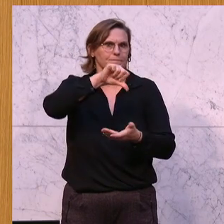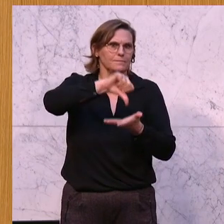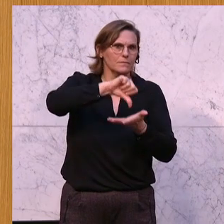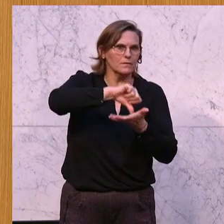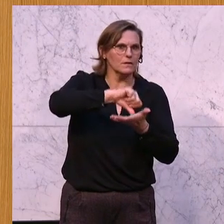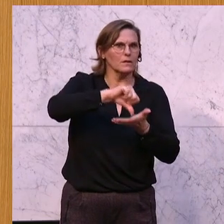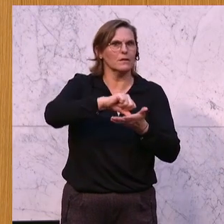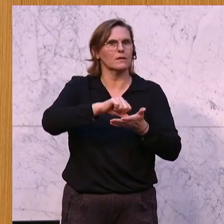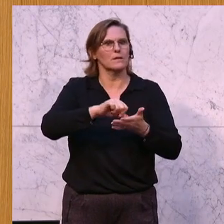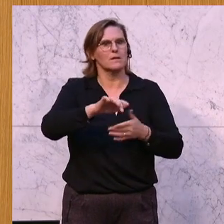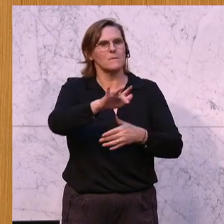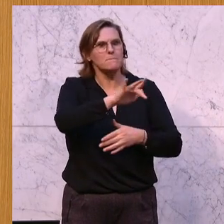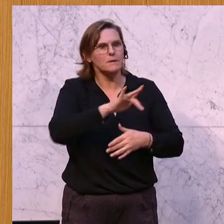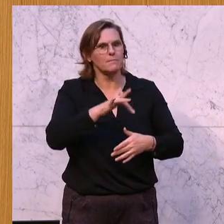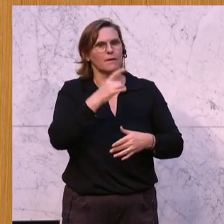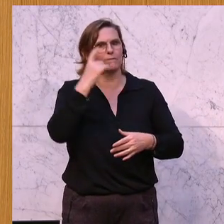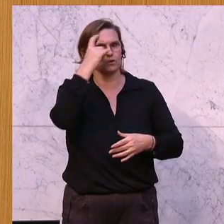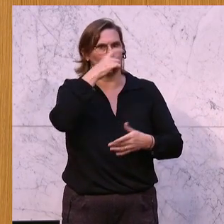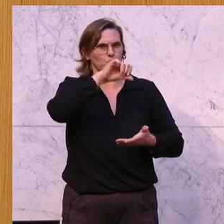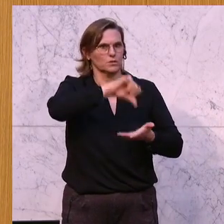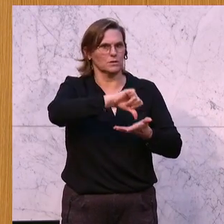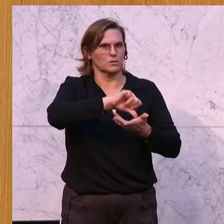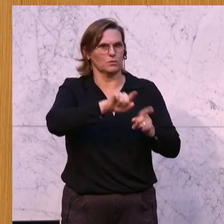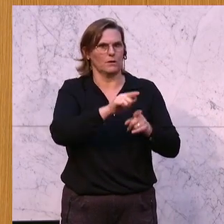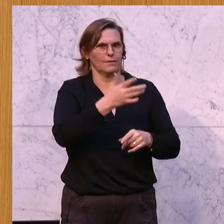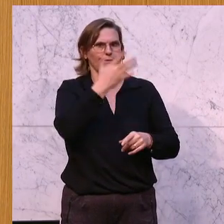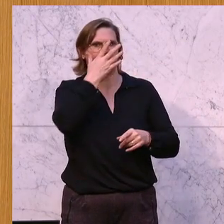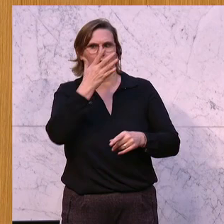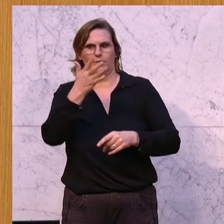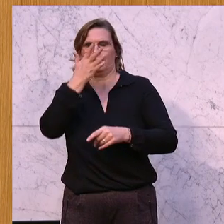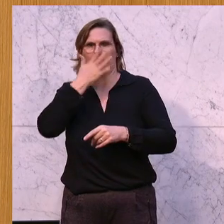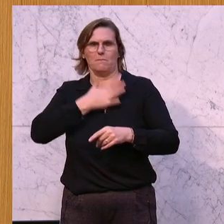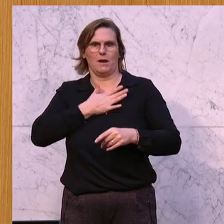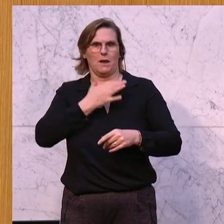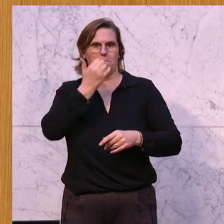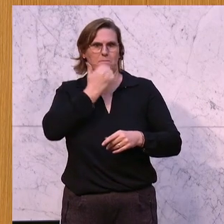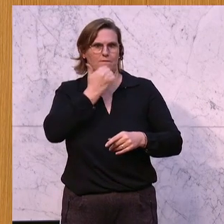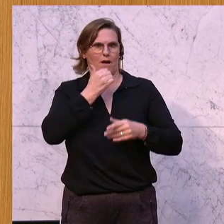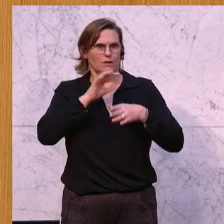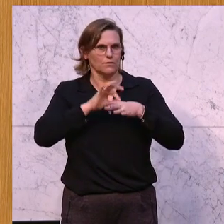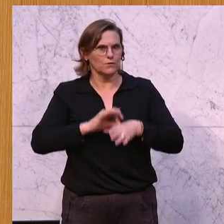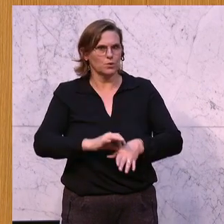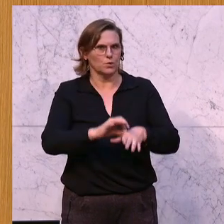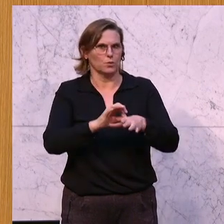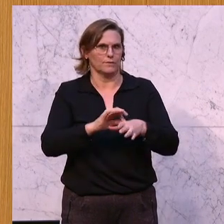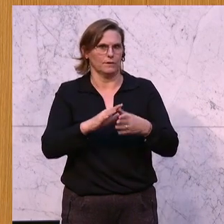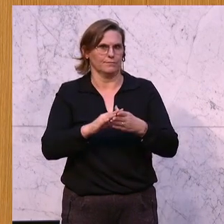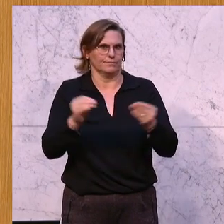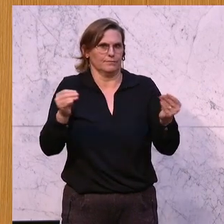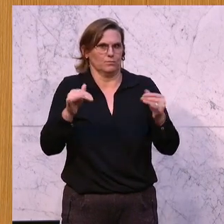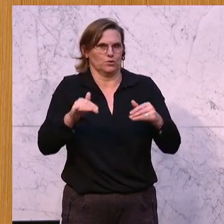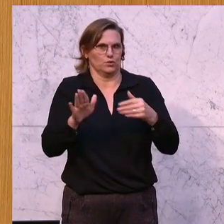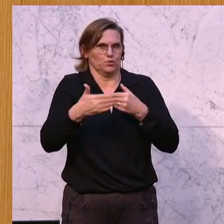Primärversorgungszentrum vor die Nase gesetzt wird und seine ganzen Investitionen in seine privatwirtschaftlich geführte Ordination obsolet sind. Das sind die